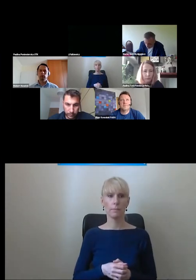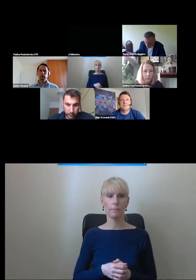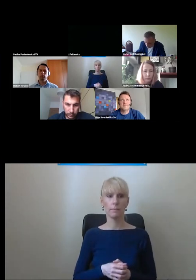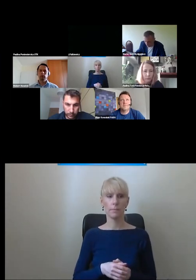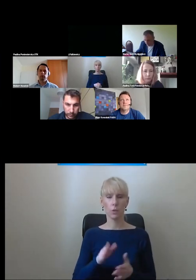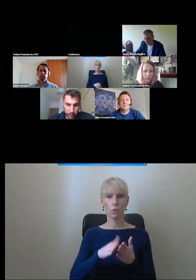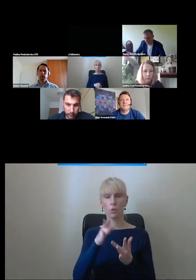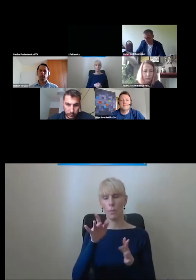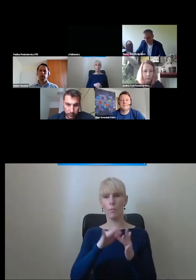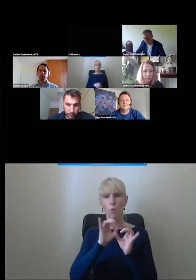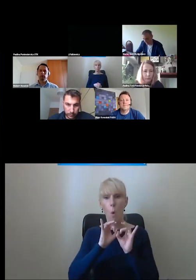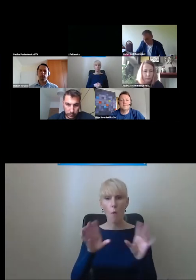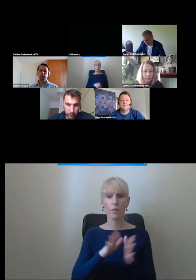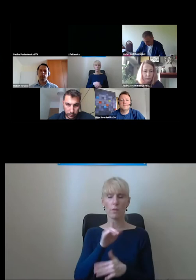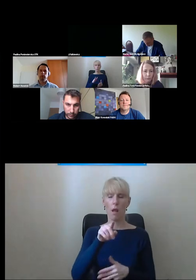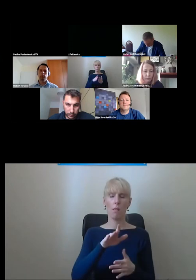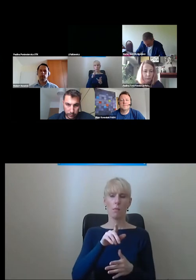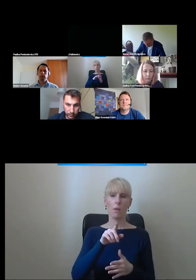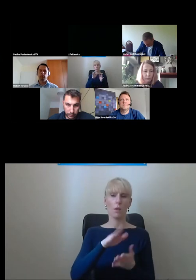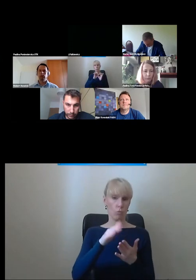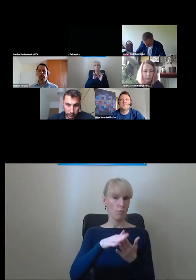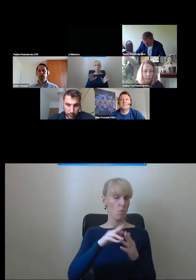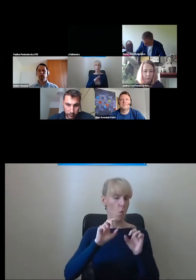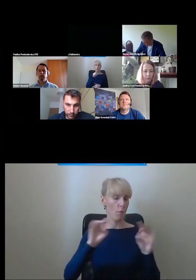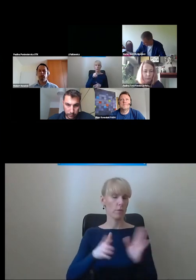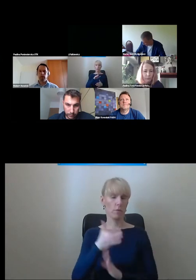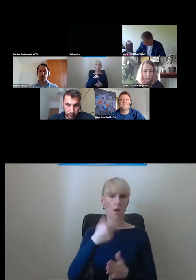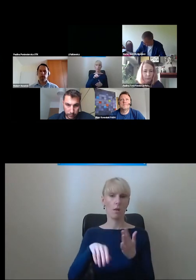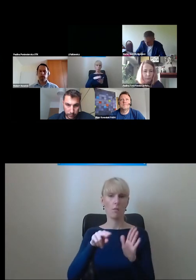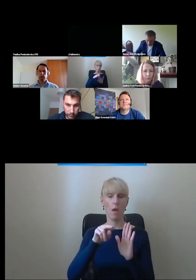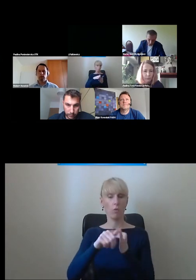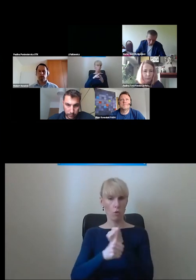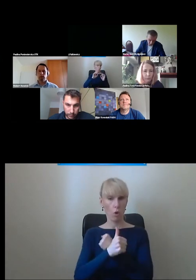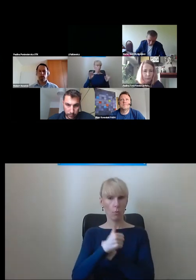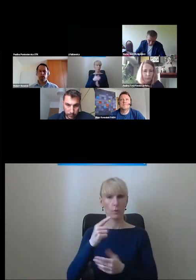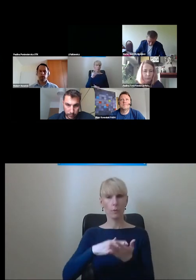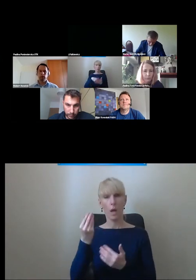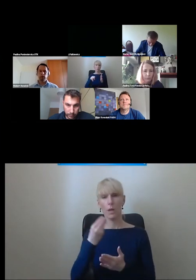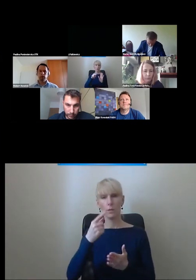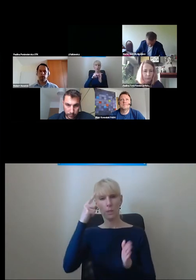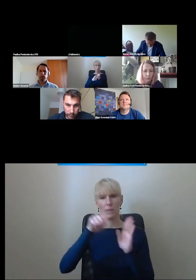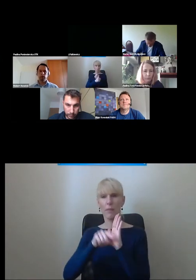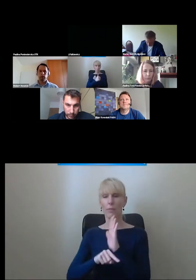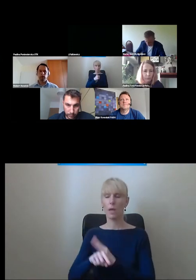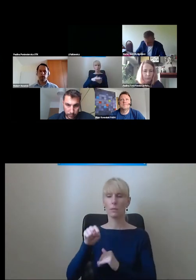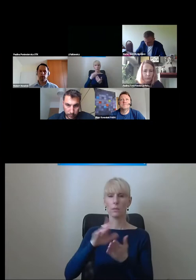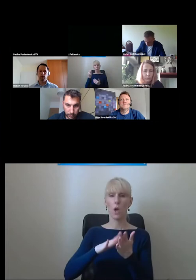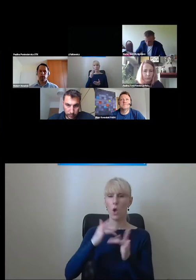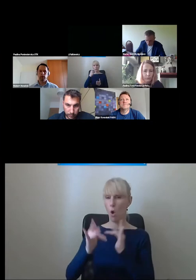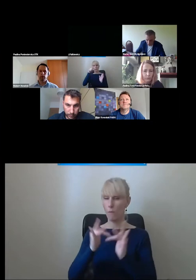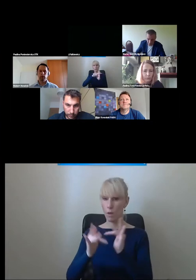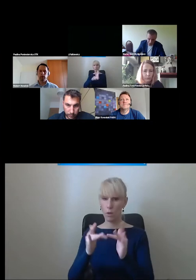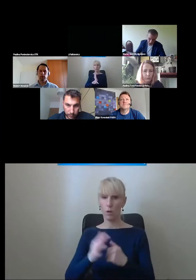I to by były te, powiedzmy, oficjalne dokumenty, które mamy. Mamy jeszcze coś takiego, jak standardy rowerowe. Teoretycznie